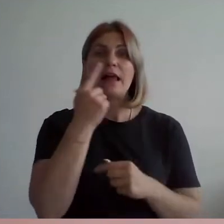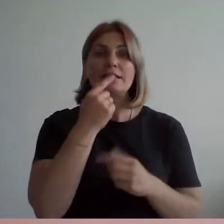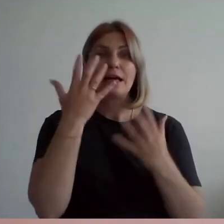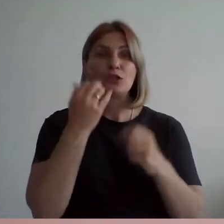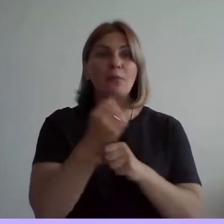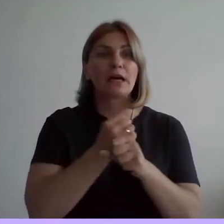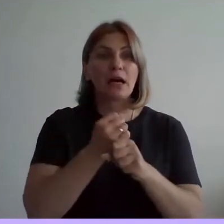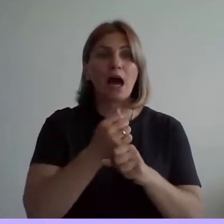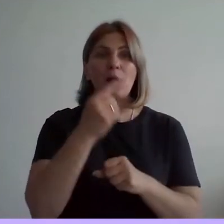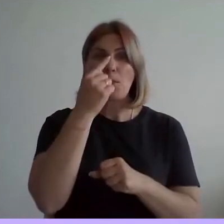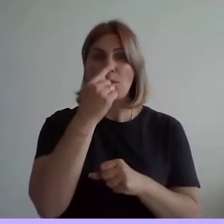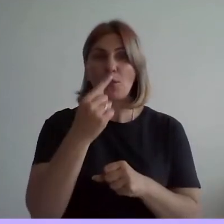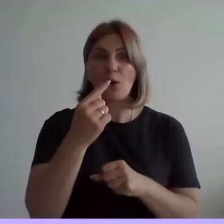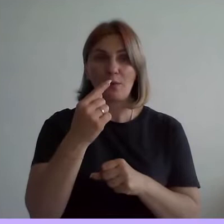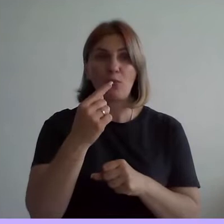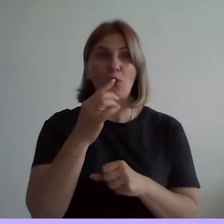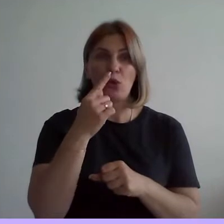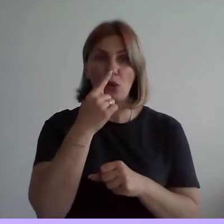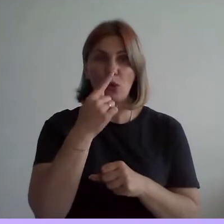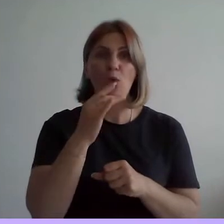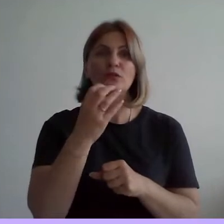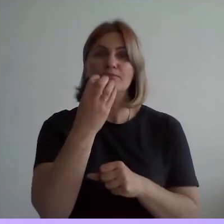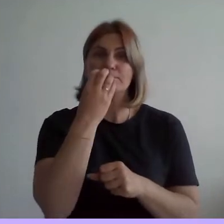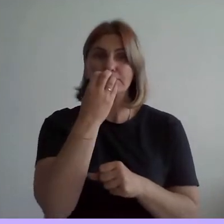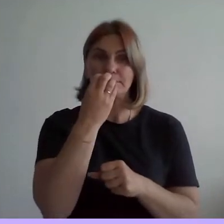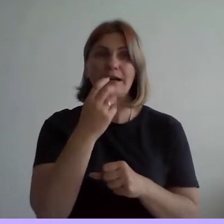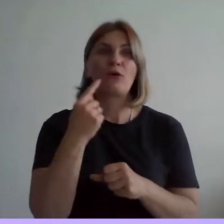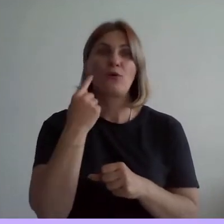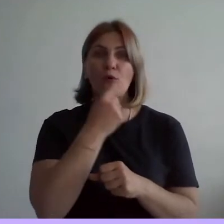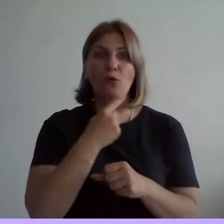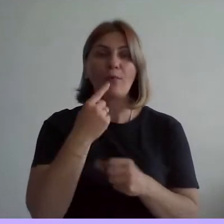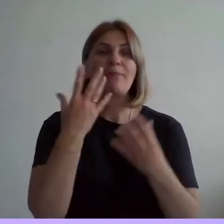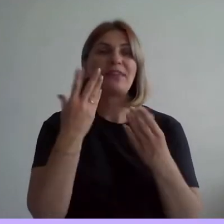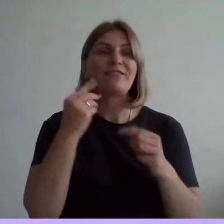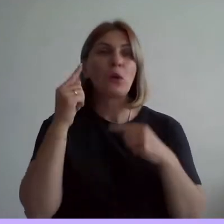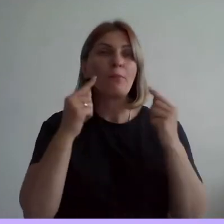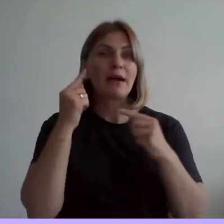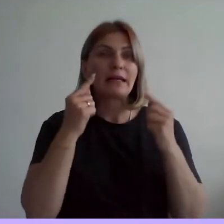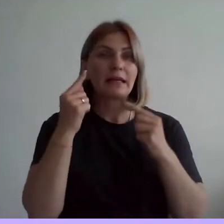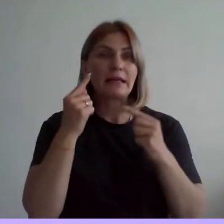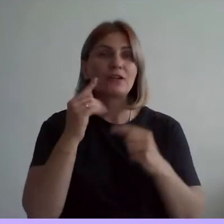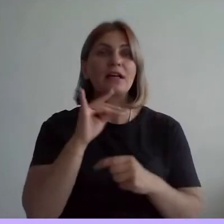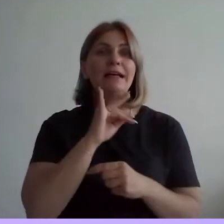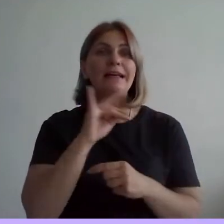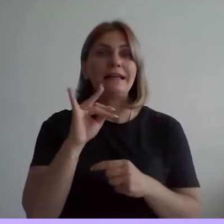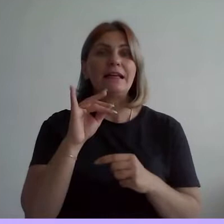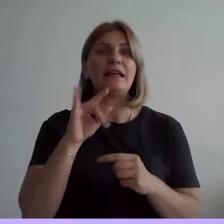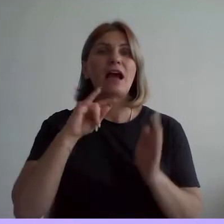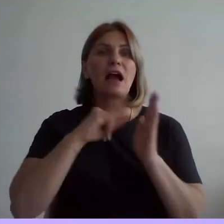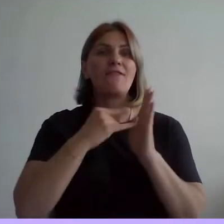прямой нос, высокий лоб, пухлые губы. У меня легкий дневной макияж и квадратные очки